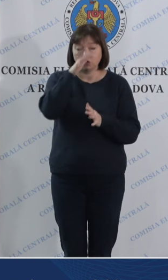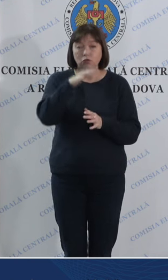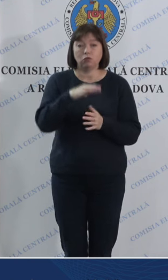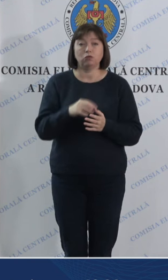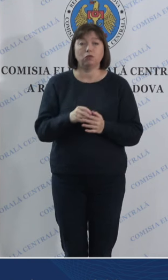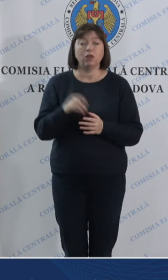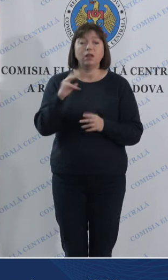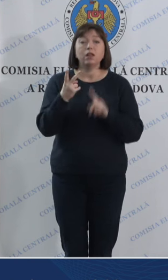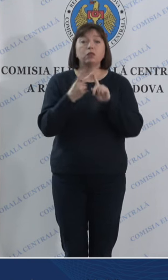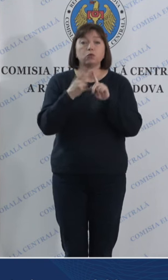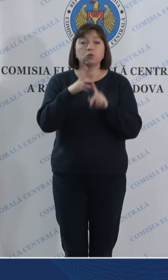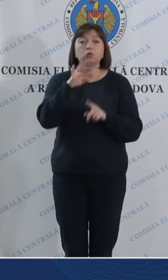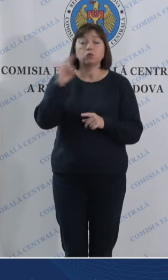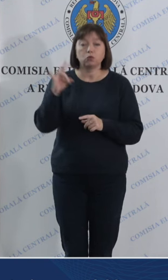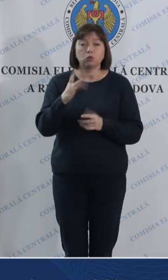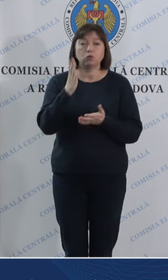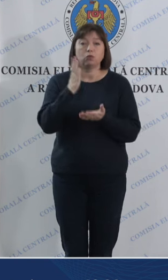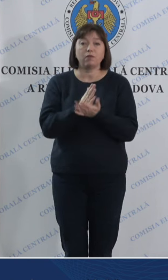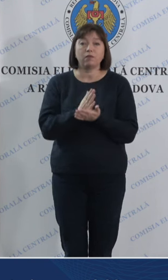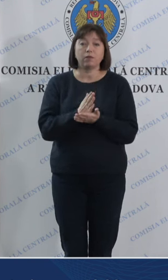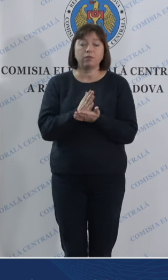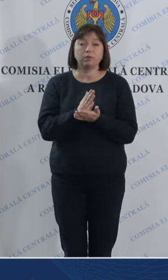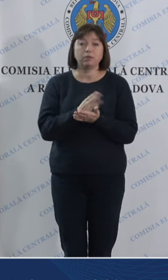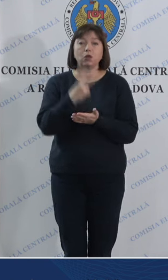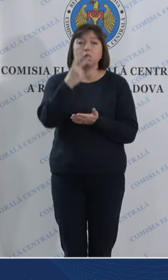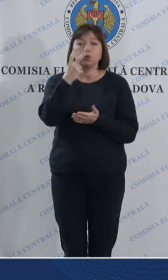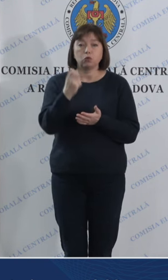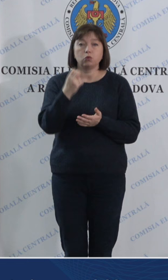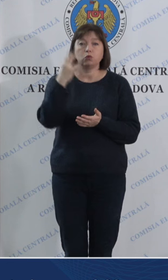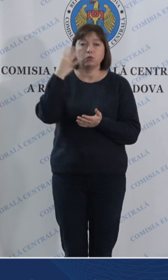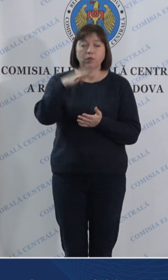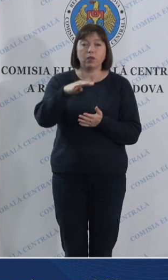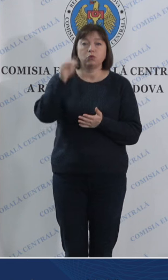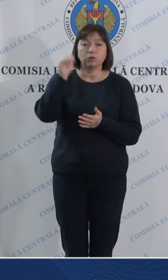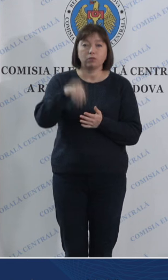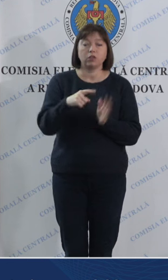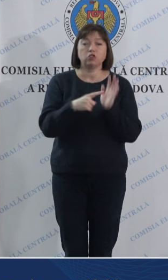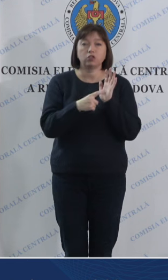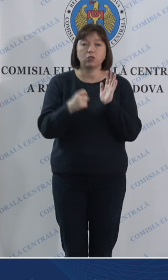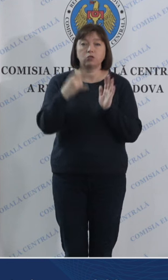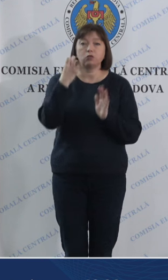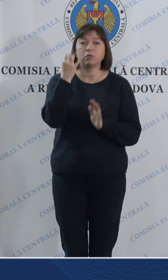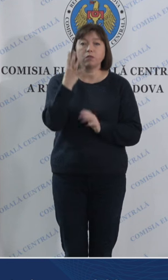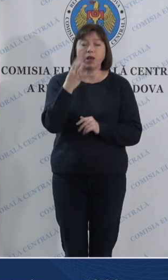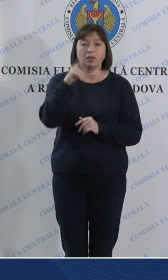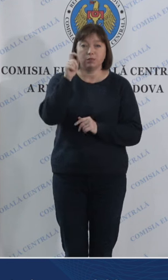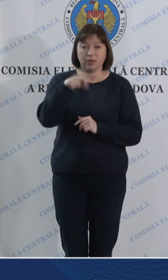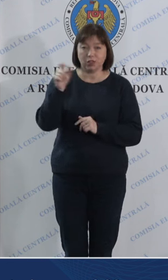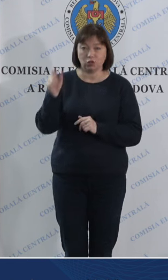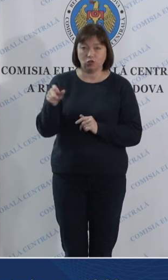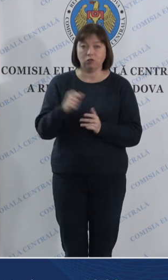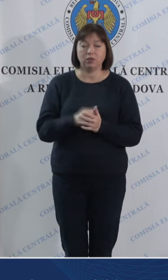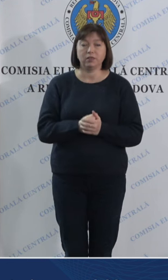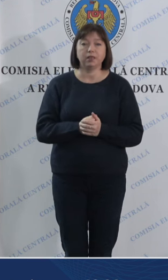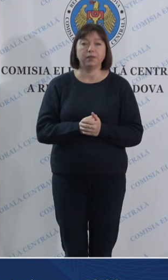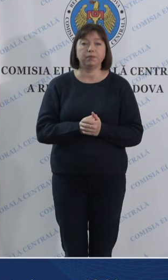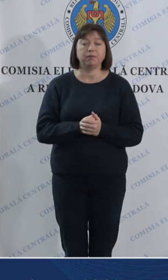În turul 2 avem 240.614 cetățeni